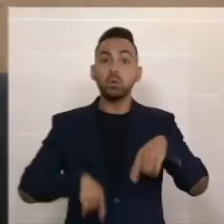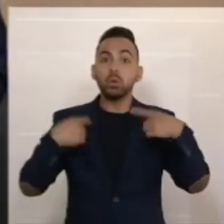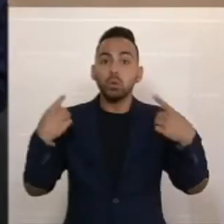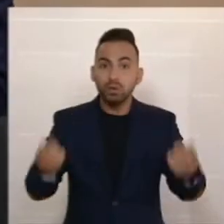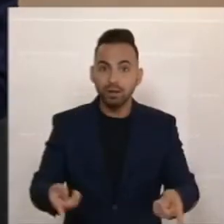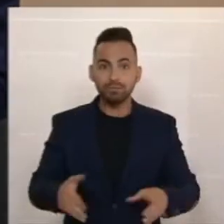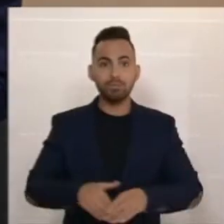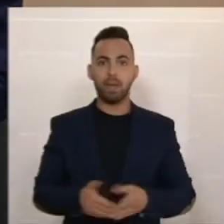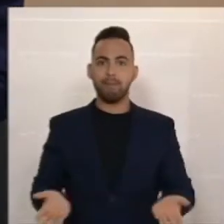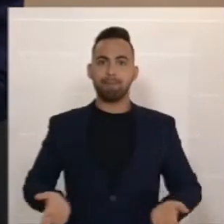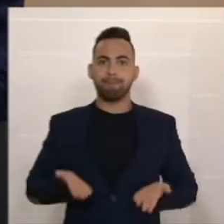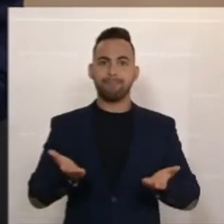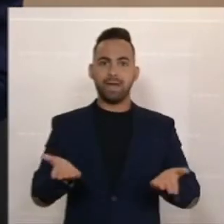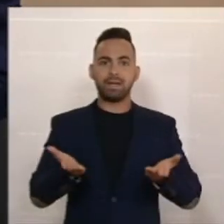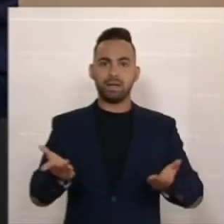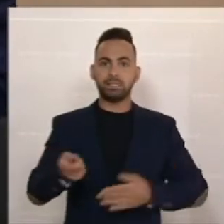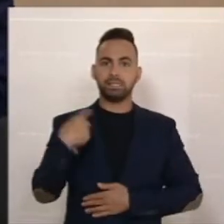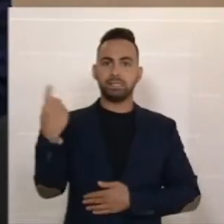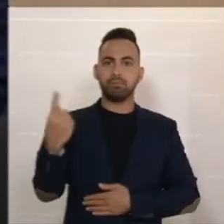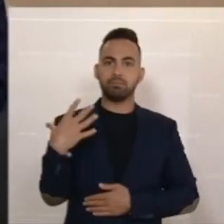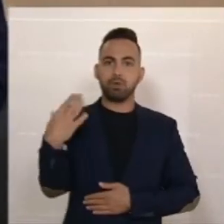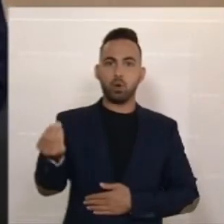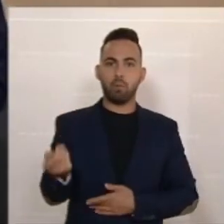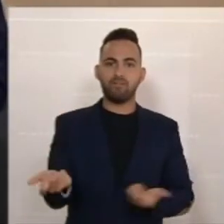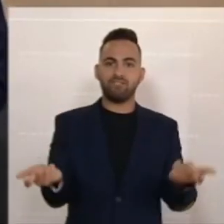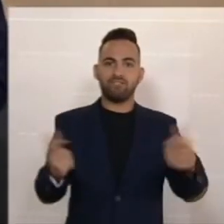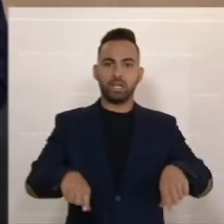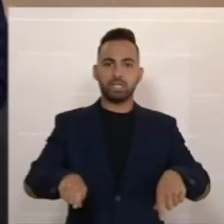Der Bäcker bekommt einen fixierten Preis.